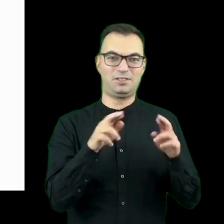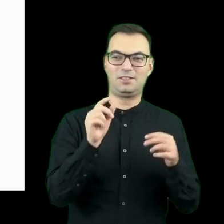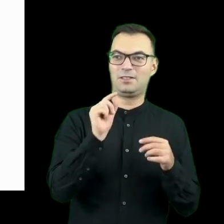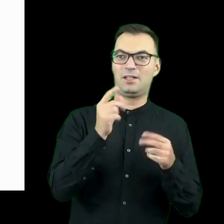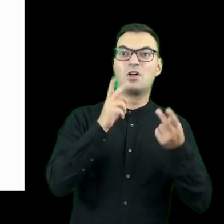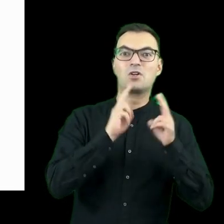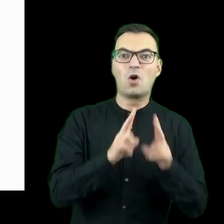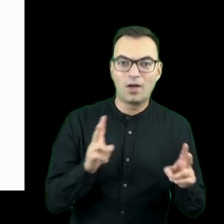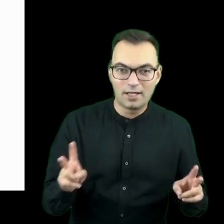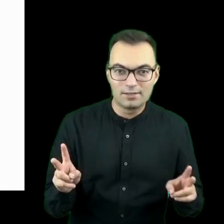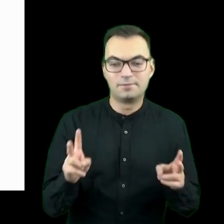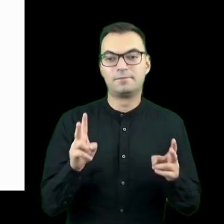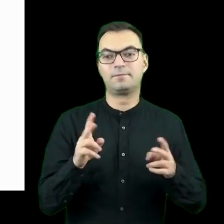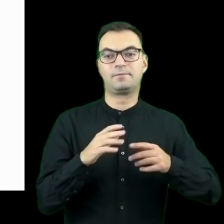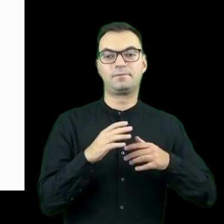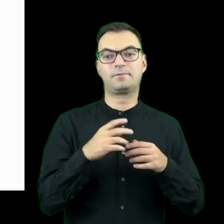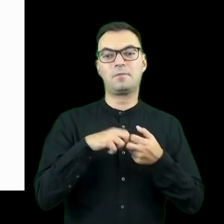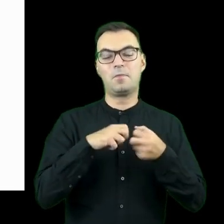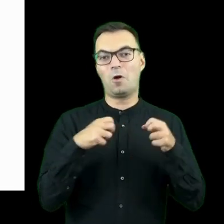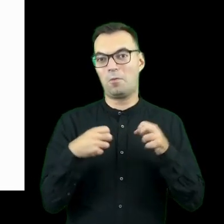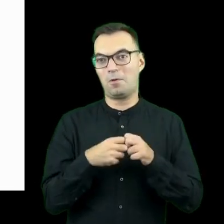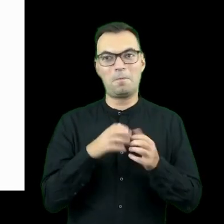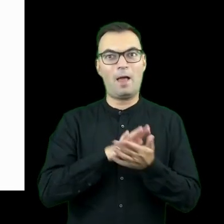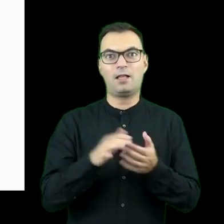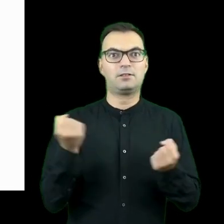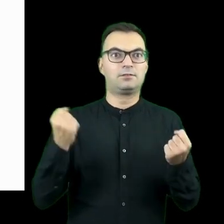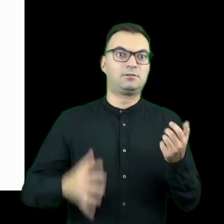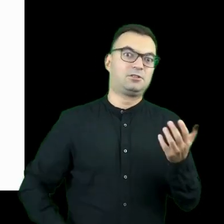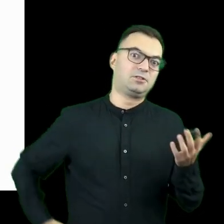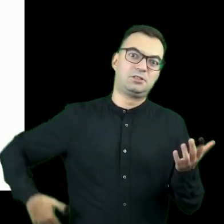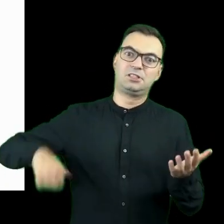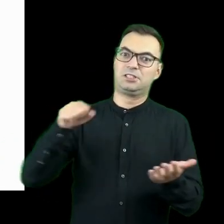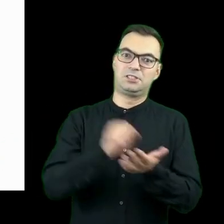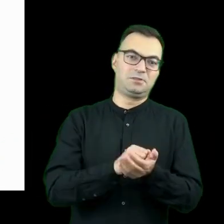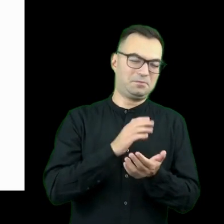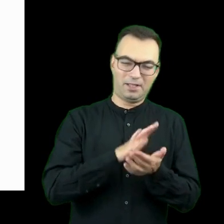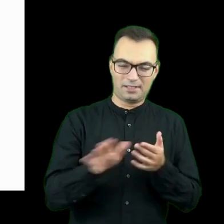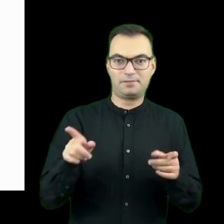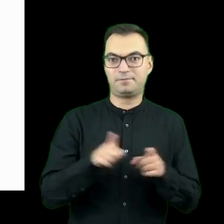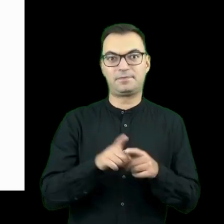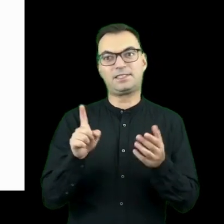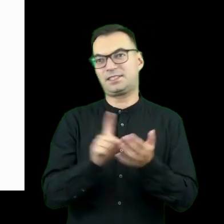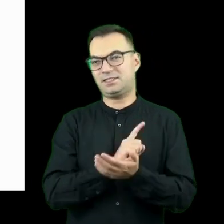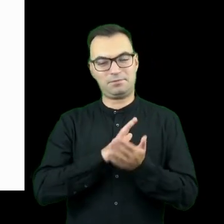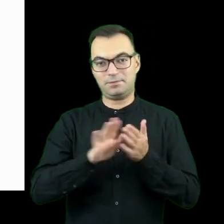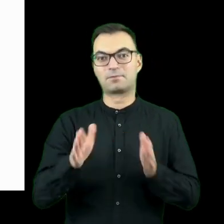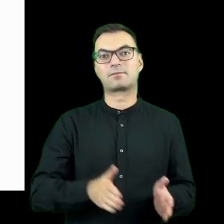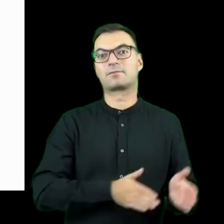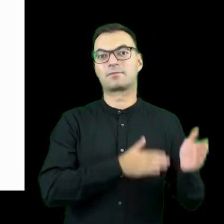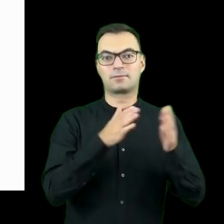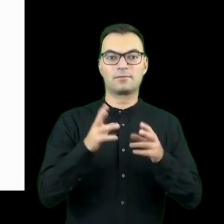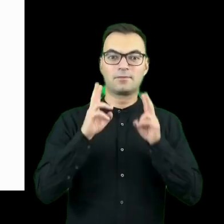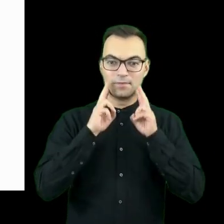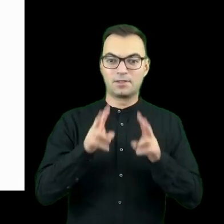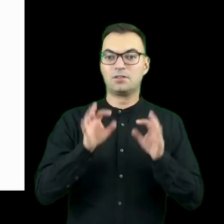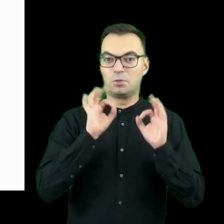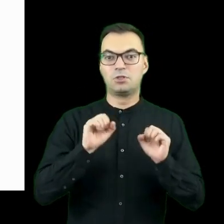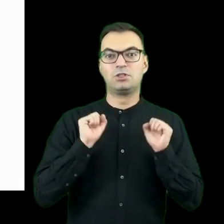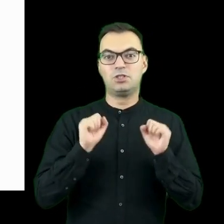bardzo konkretnego problemu bez dużej inwestycji i bez bardzo dużego ryzyka przejść do rzeczywiście